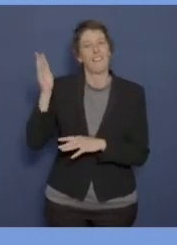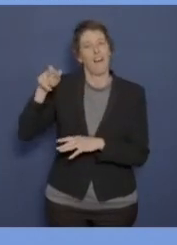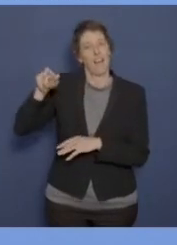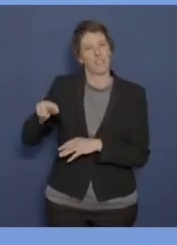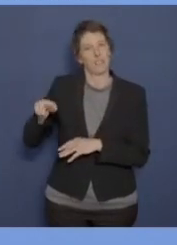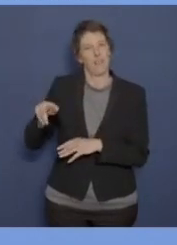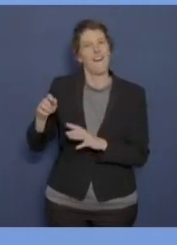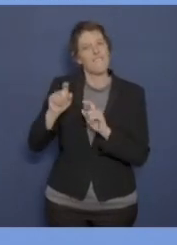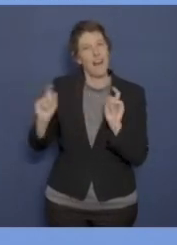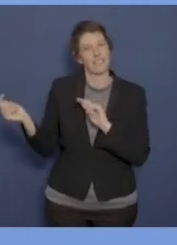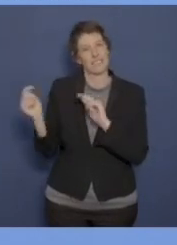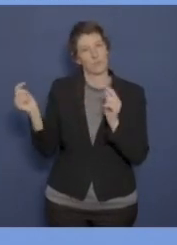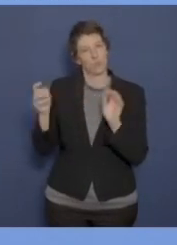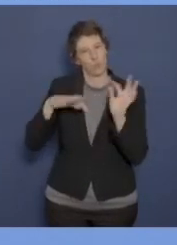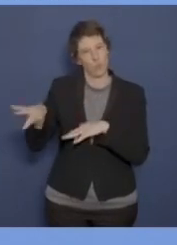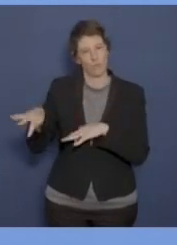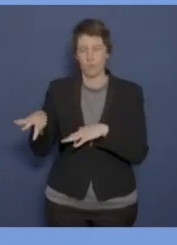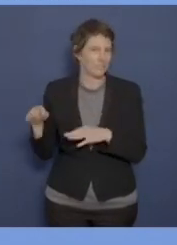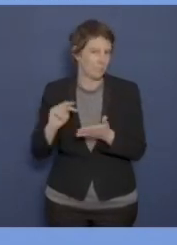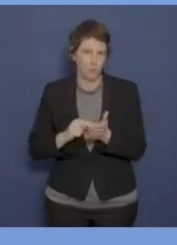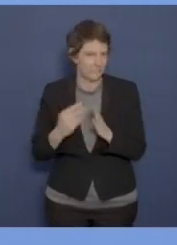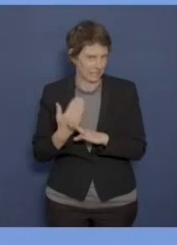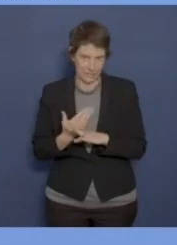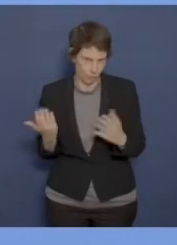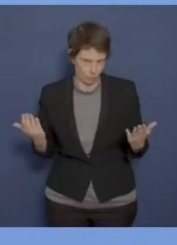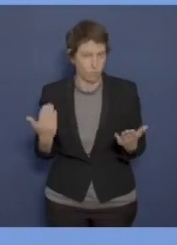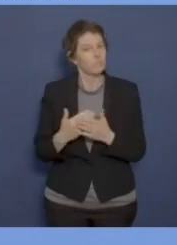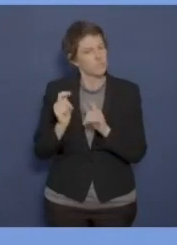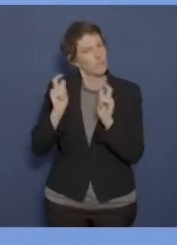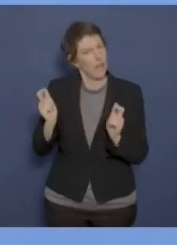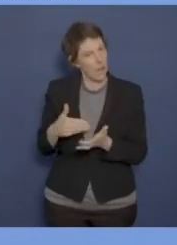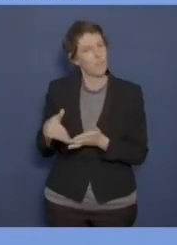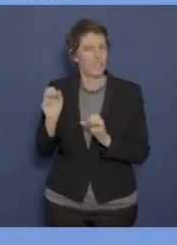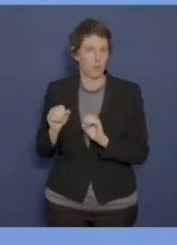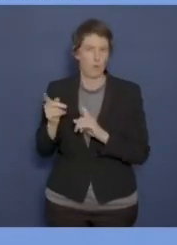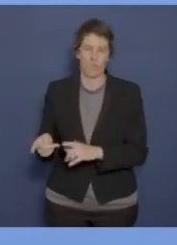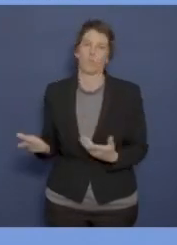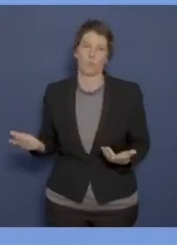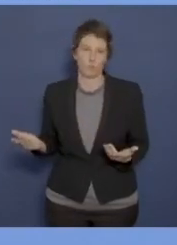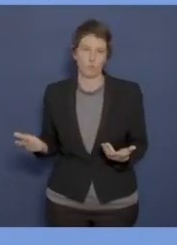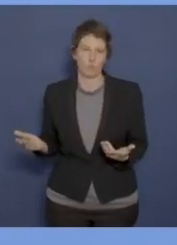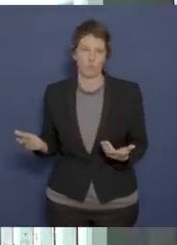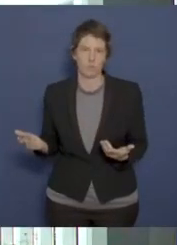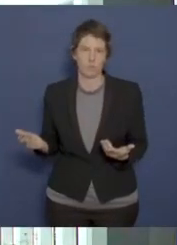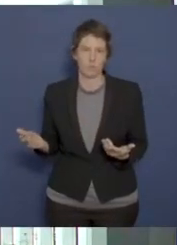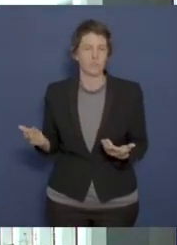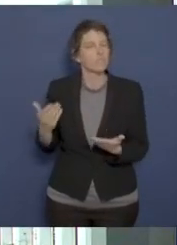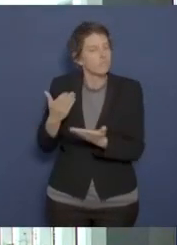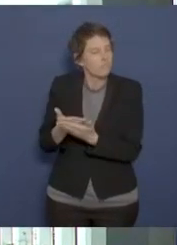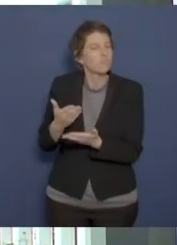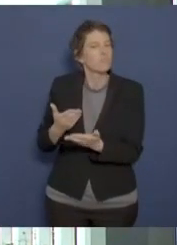fachliche Diskussion führt. Das muss in dem Rahmen weiterhin möglich sein. Und das